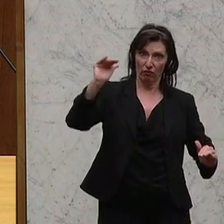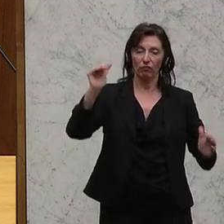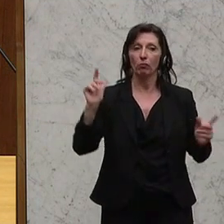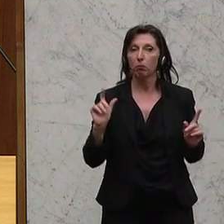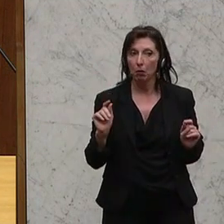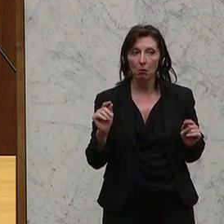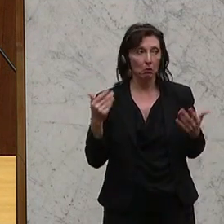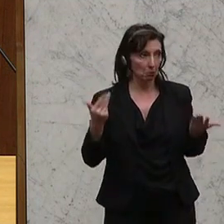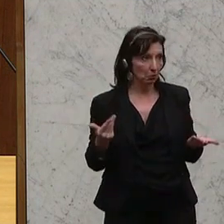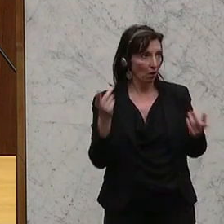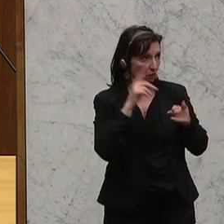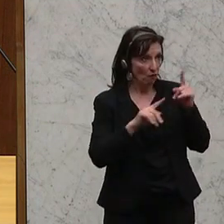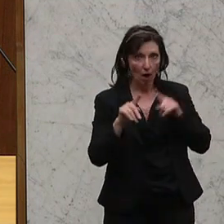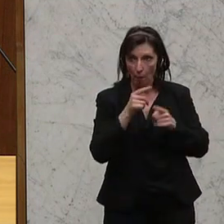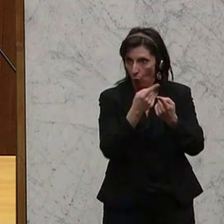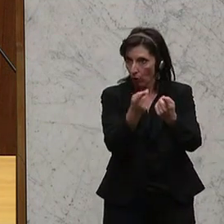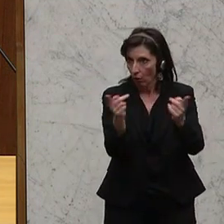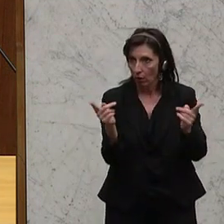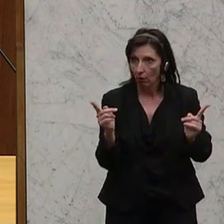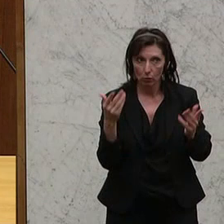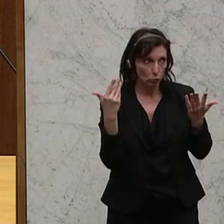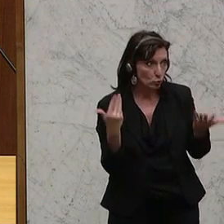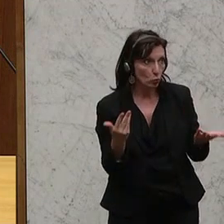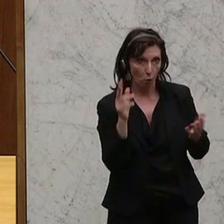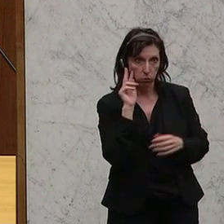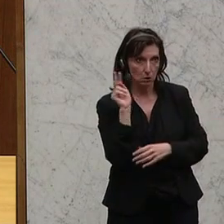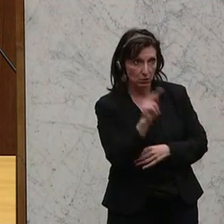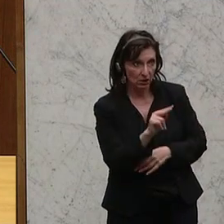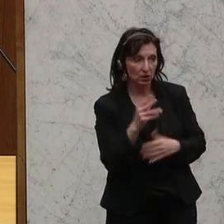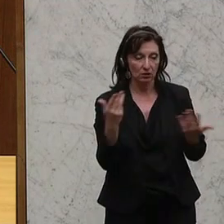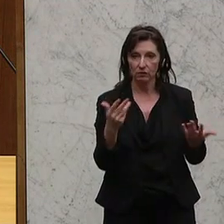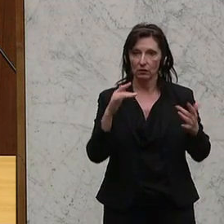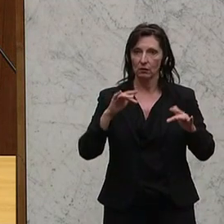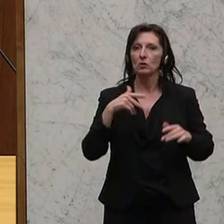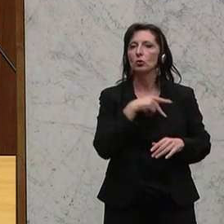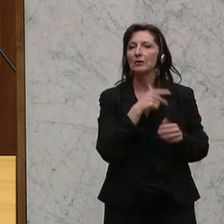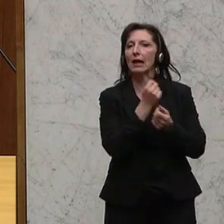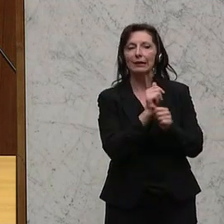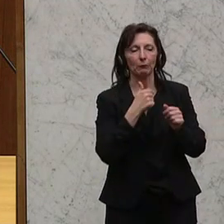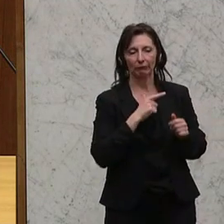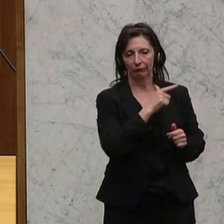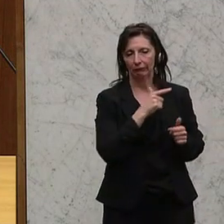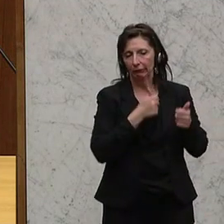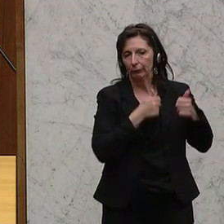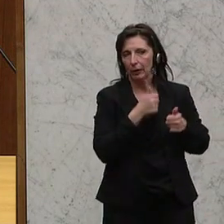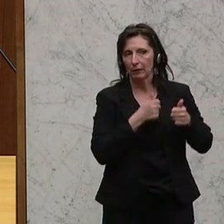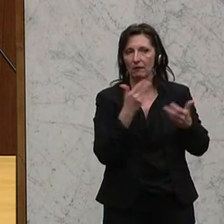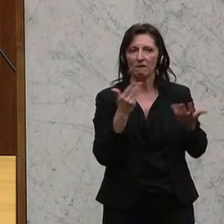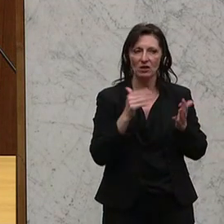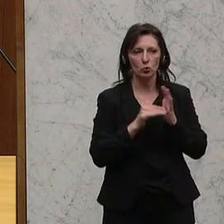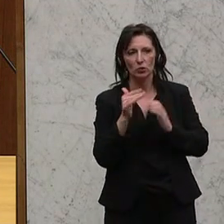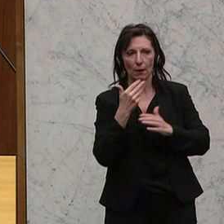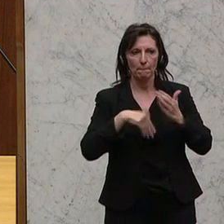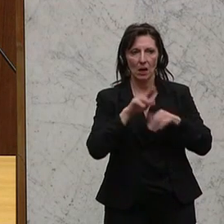Blickwinkel, die ich hier vermuten würde, und wir vertreten das ja offensiv, wir haben ja da einen gewissen Wettkampf mit den Sozialdemokraten, was ist überhaupt das gerechtere